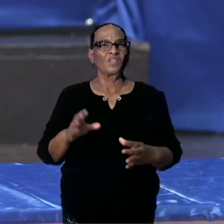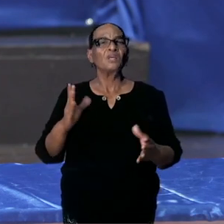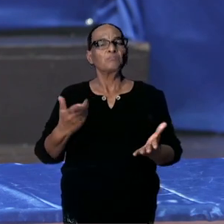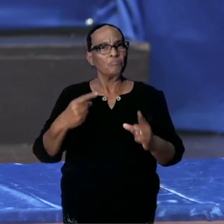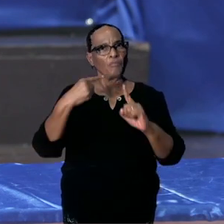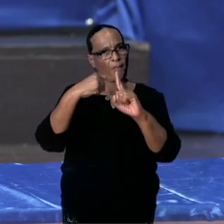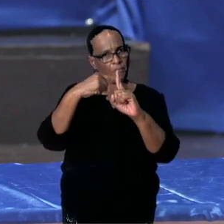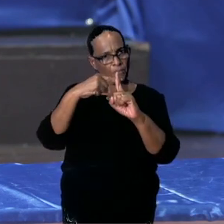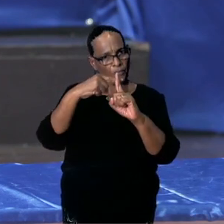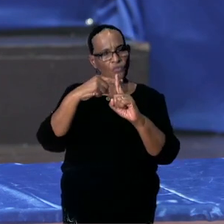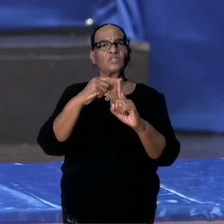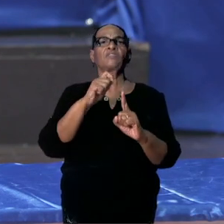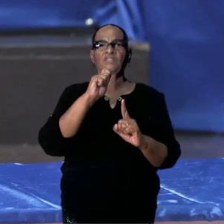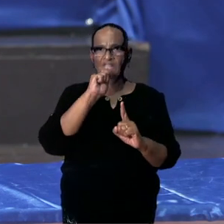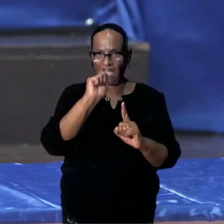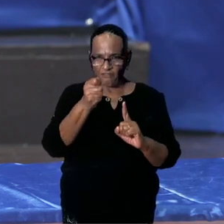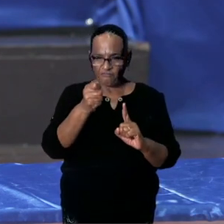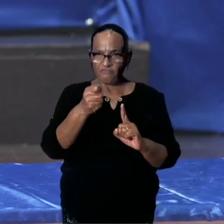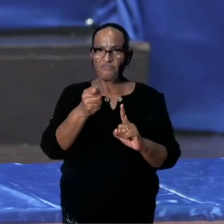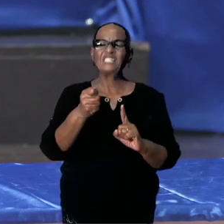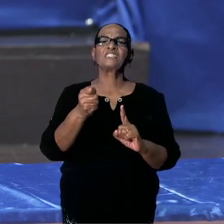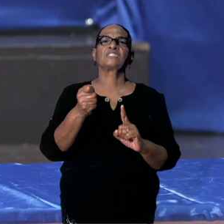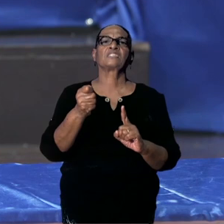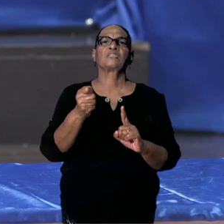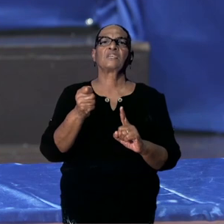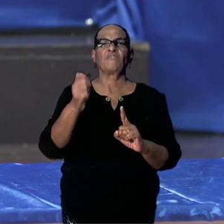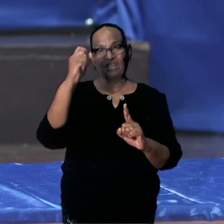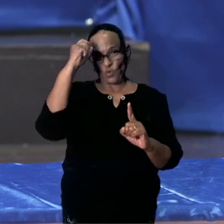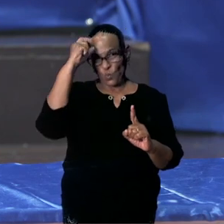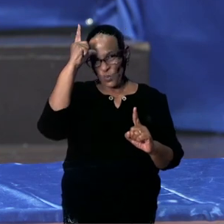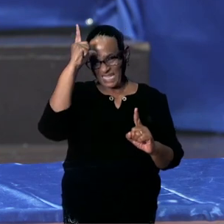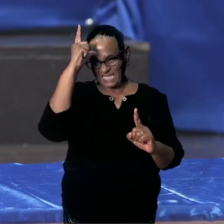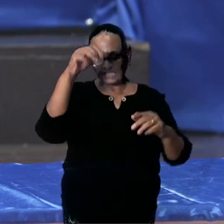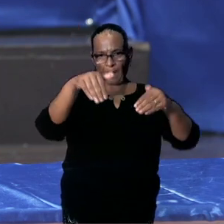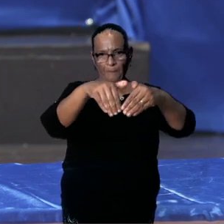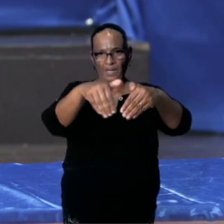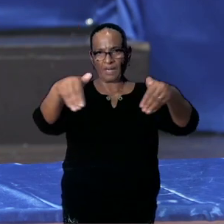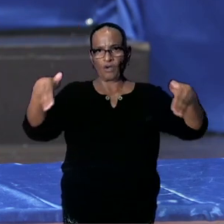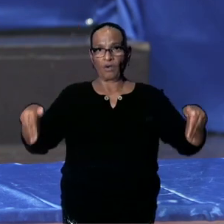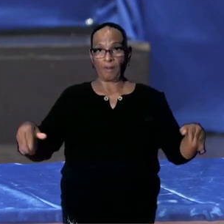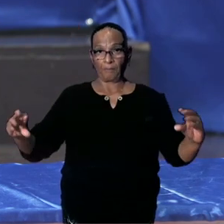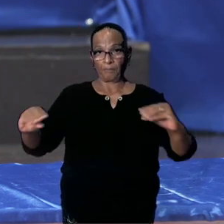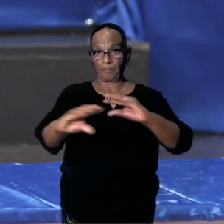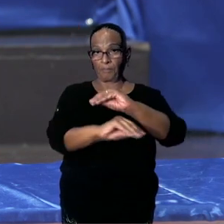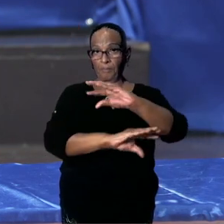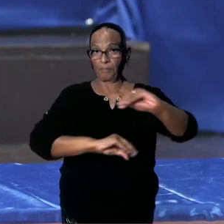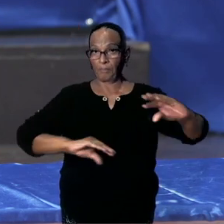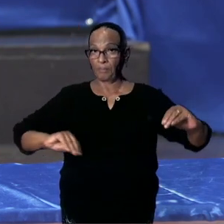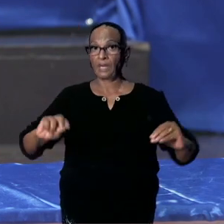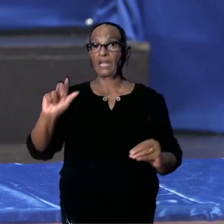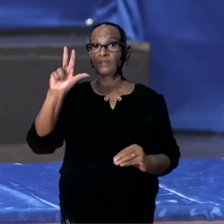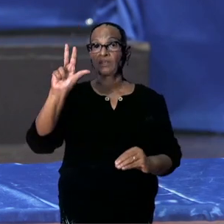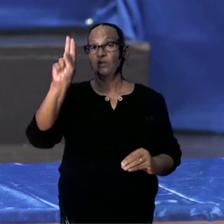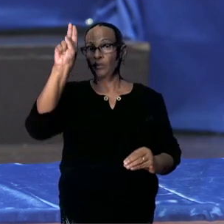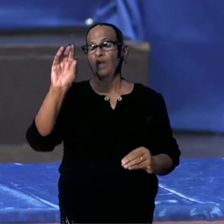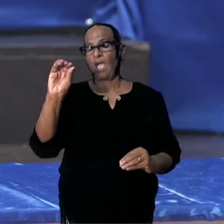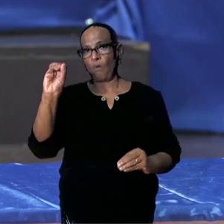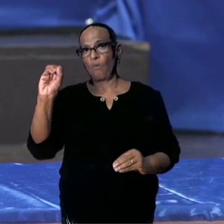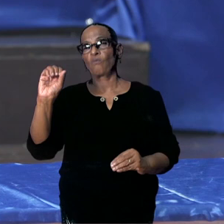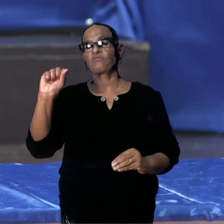een positief advies gegeven vanuit het wetenschappelijk panel van de WHO voor AstraZeneca.